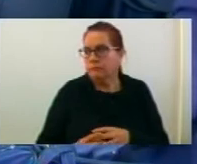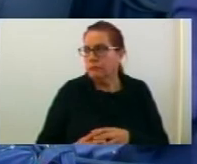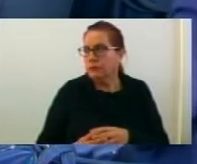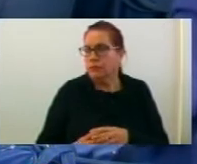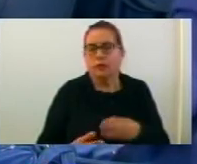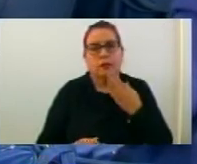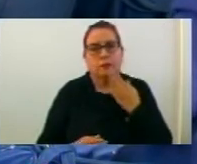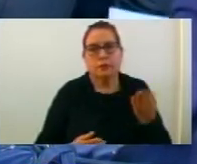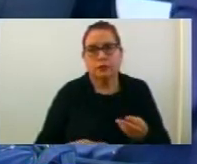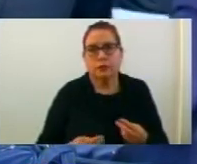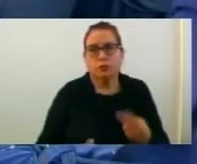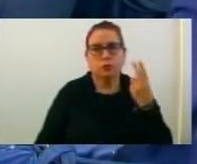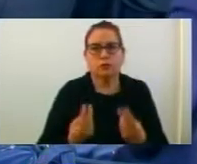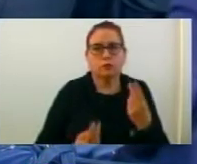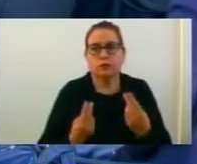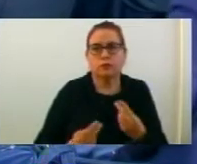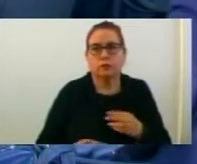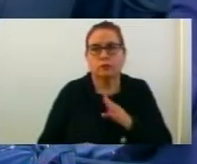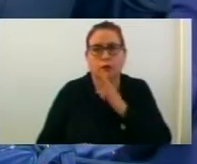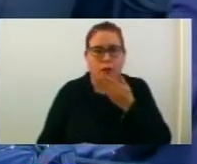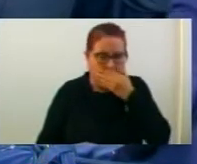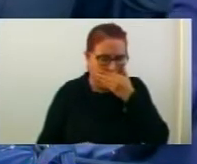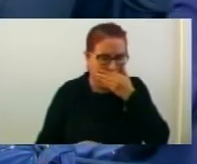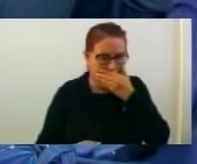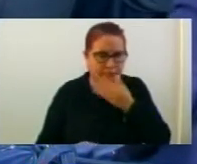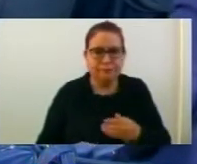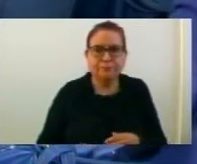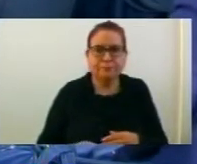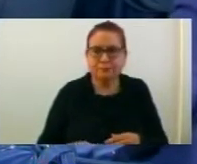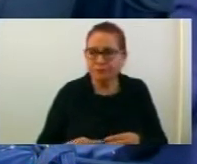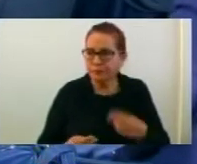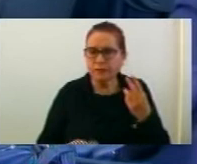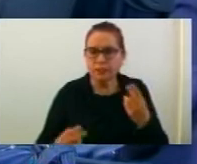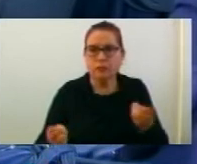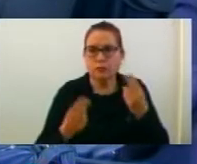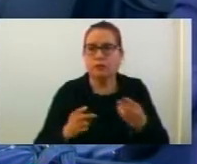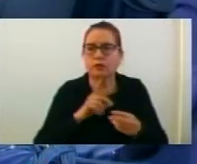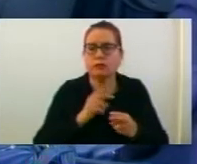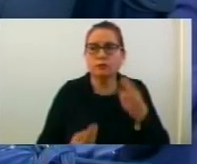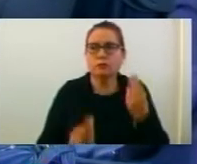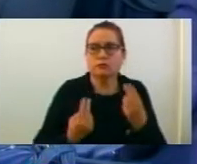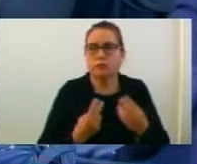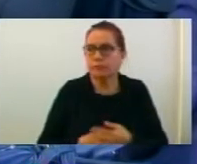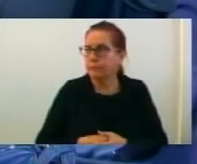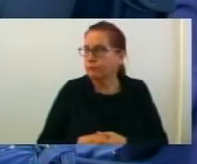Благодарам. Отвърам предрас по оборането на согласност и прелад от Комисията. Да ли некој ба разбор?